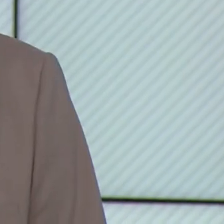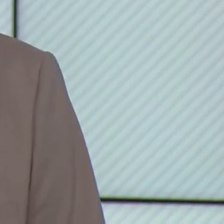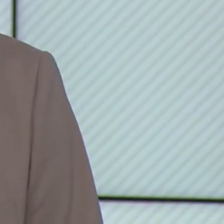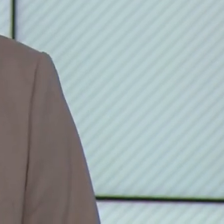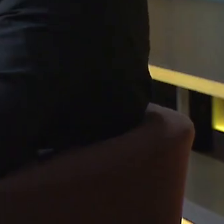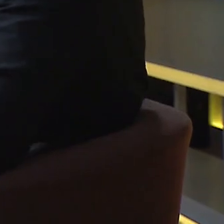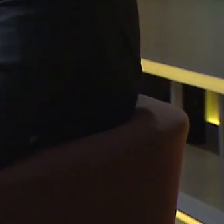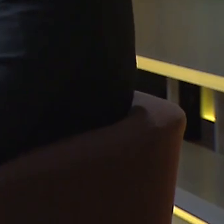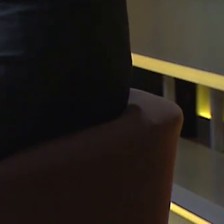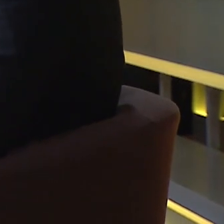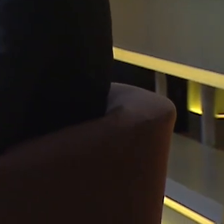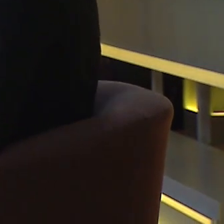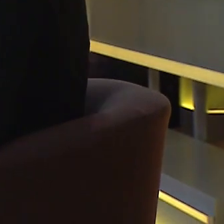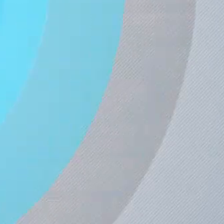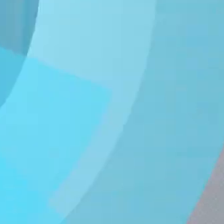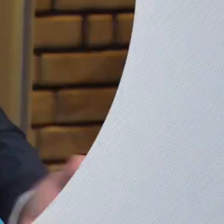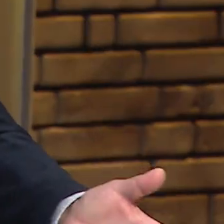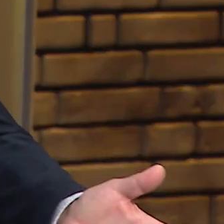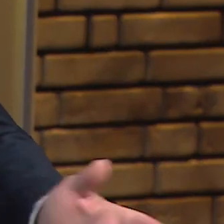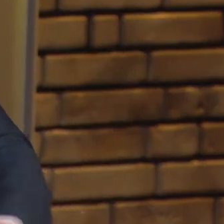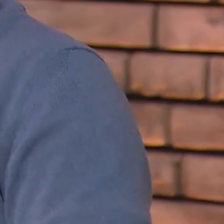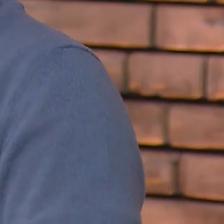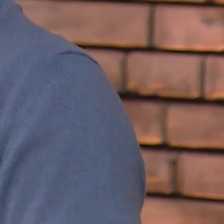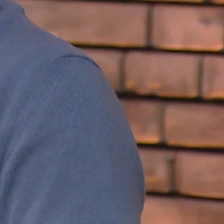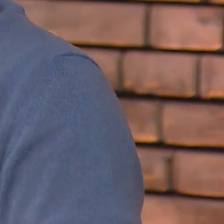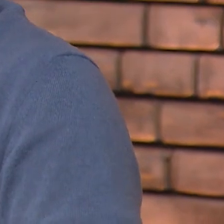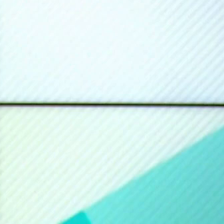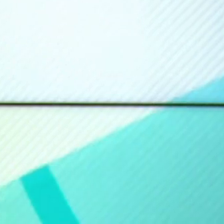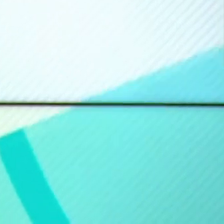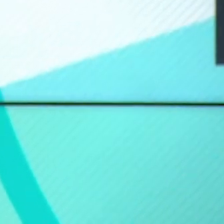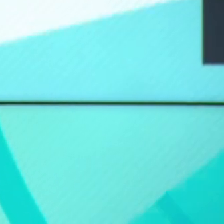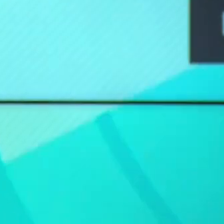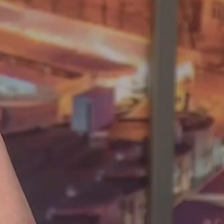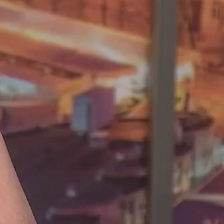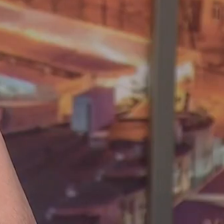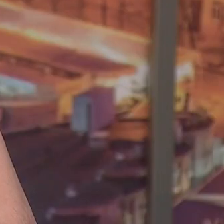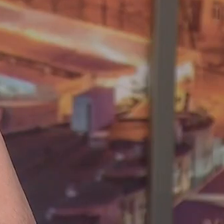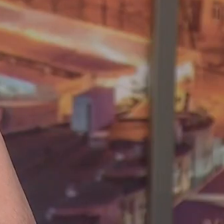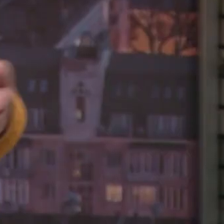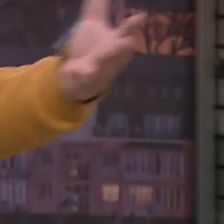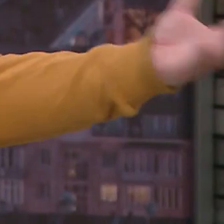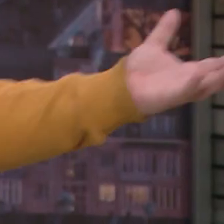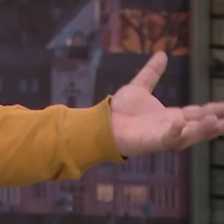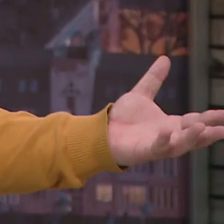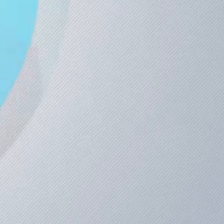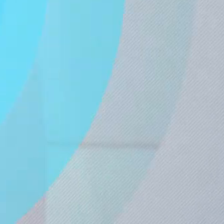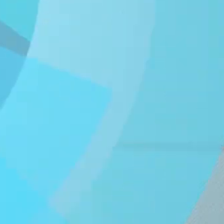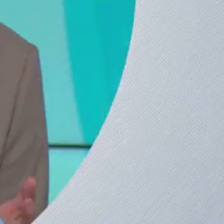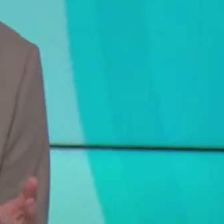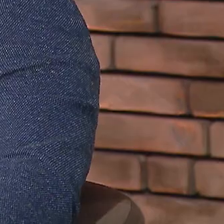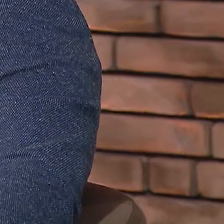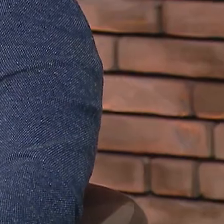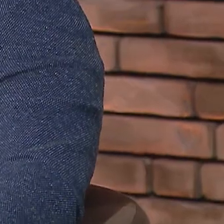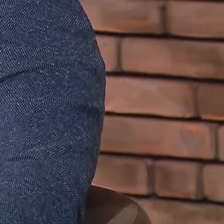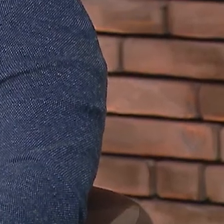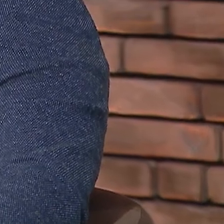Він мріє відновити СРСР. Ну, а які в нього шляхи? Але ми задаємось вірними питаннями. Чому це